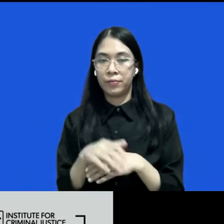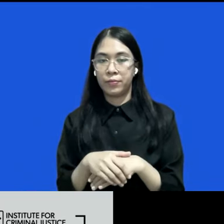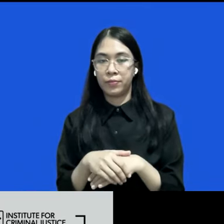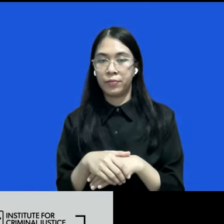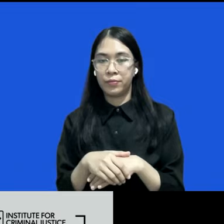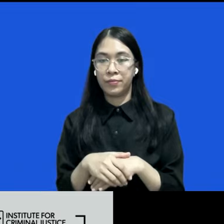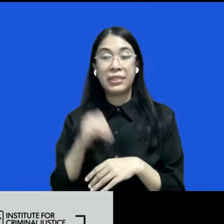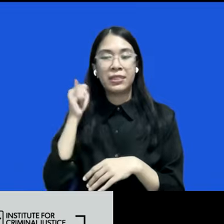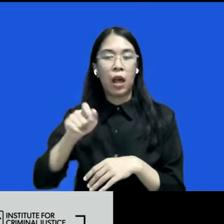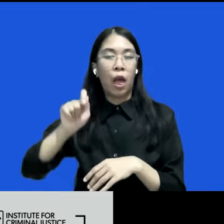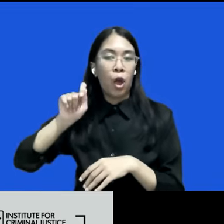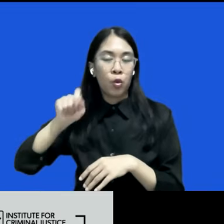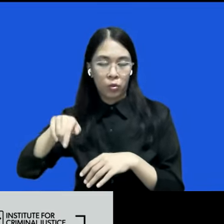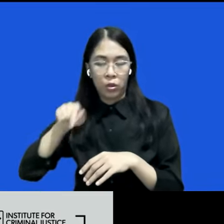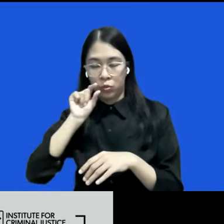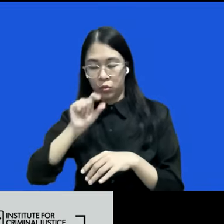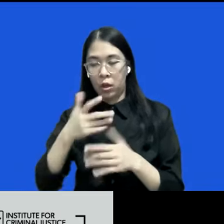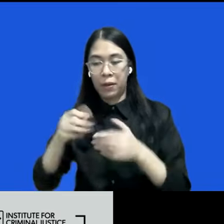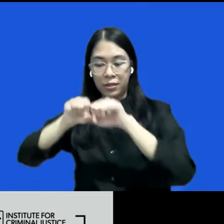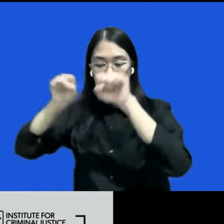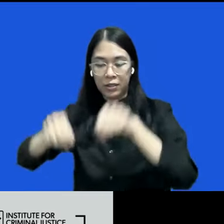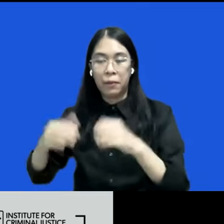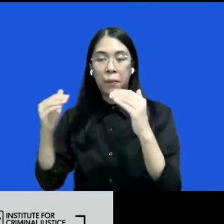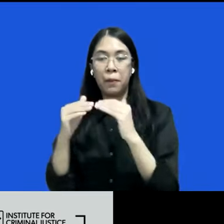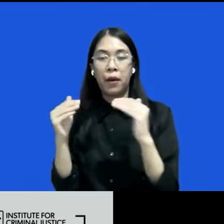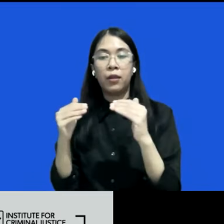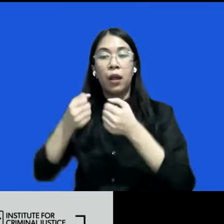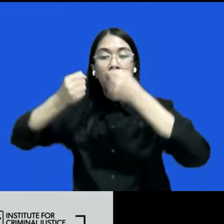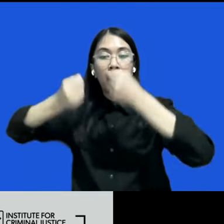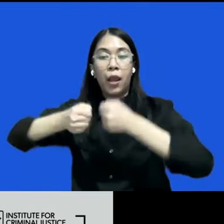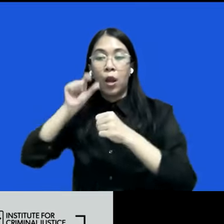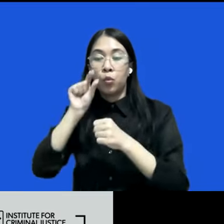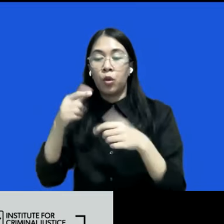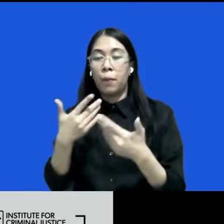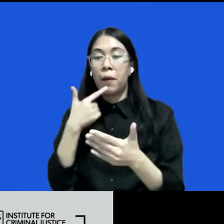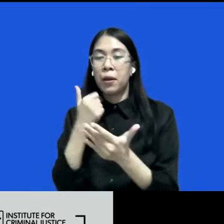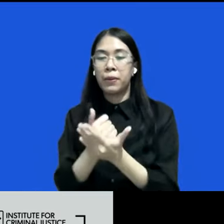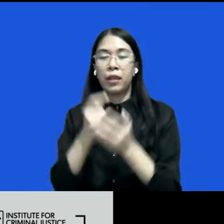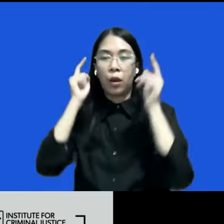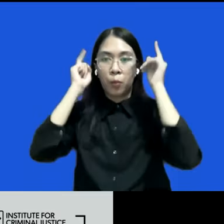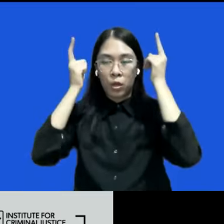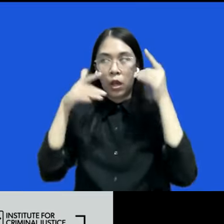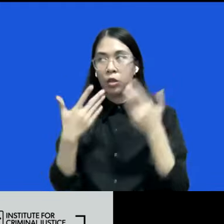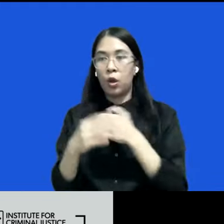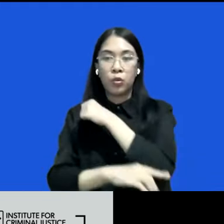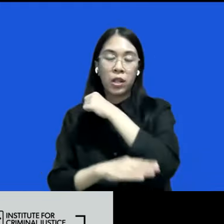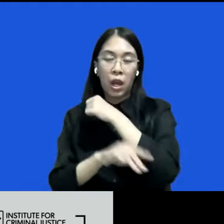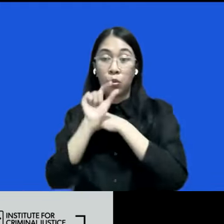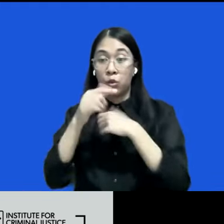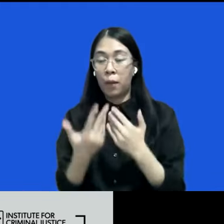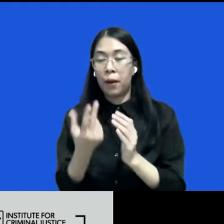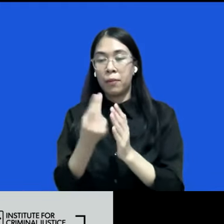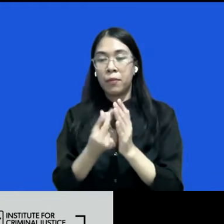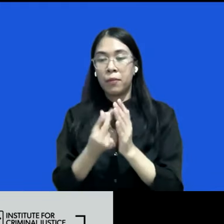disalahgunakan dalam sistem peralian pidana untuk kepentingan ya politis gitu untuk kepentingan negara untuk menghemat biaya peralian